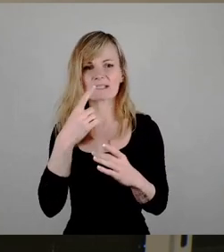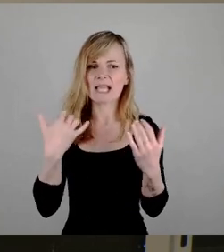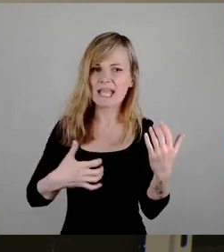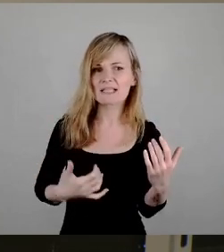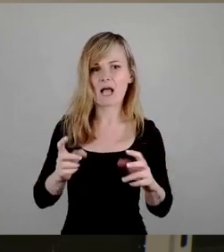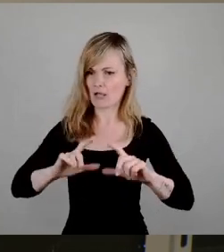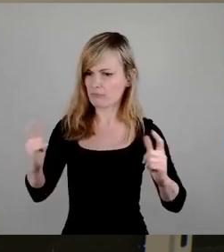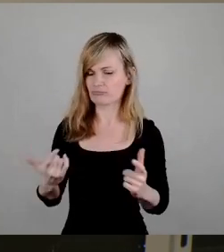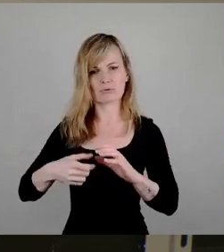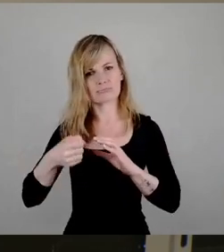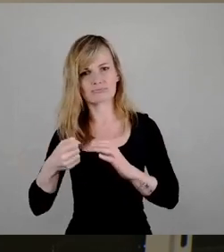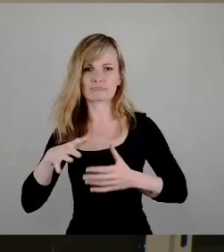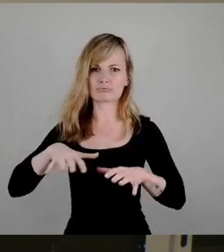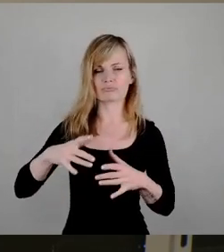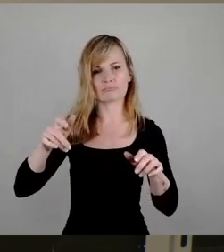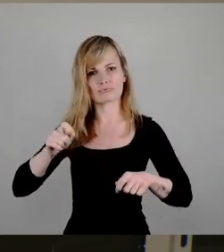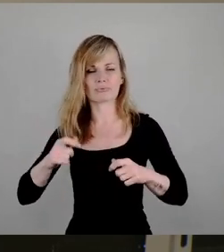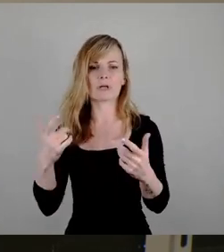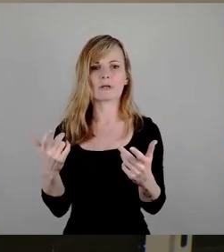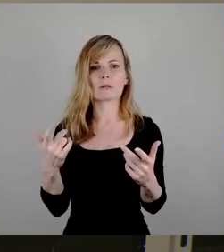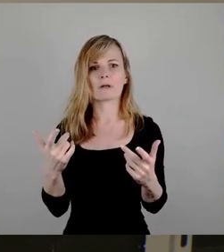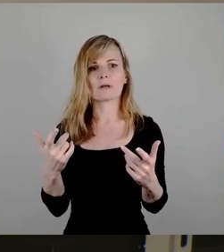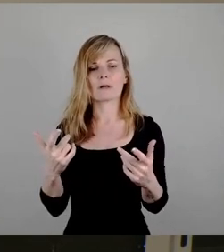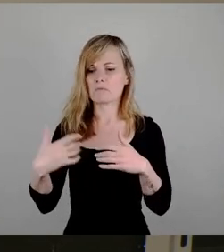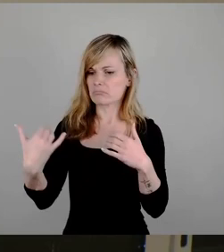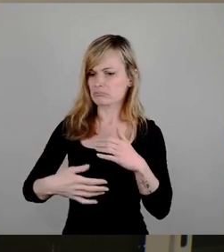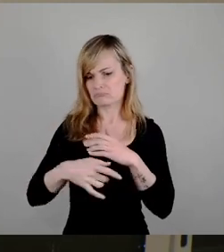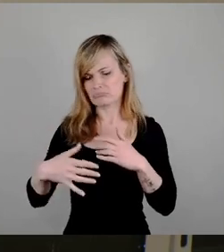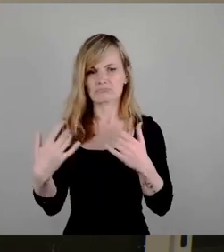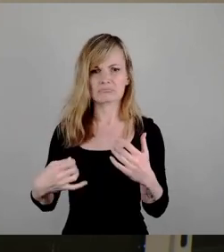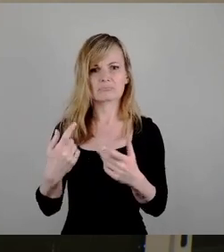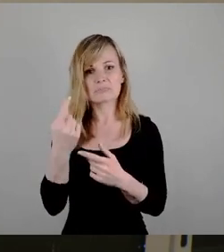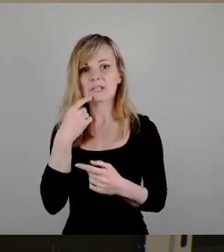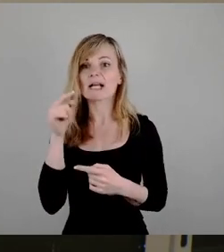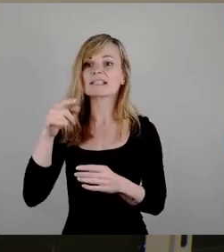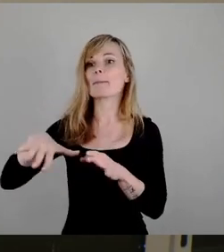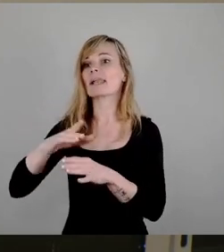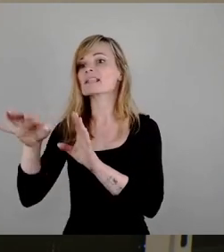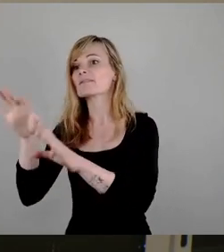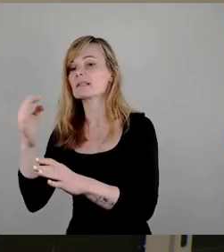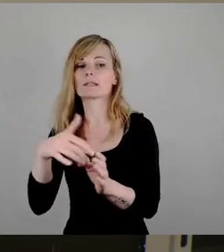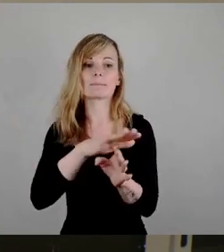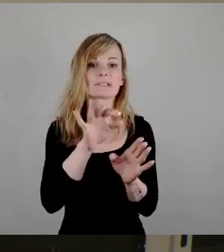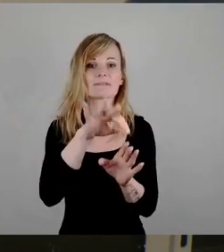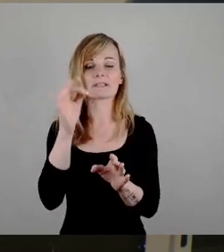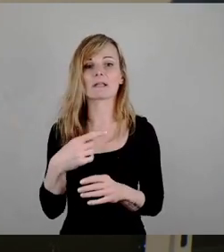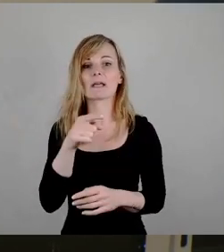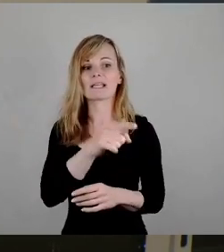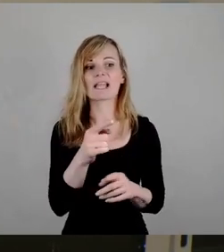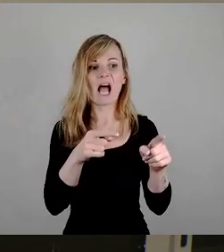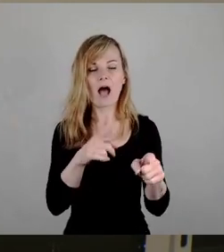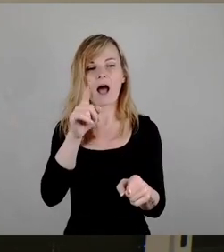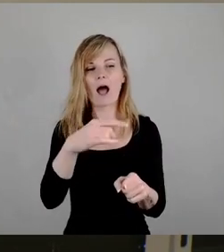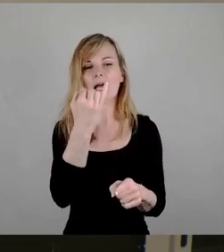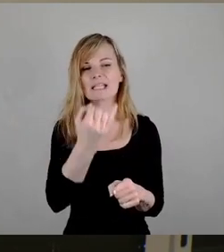Und jetzt höre ich immer, wir müssen dort noch einen Platz finden und dort noch einen Platz, wo das Kind vom Kiesling nicht mehr auftreten darf. Weil zur E-Gitarre braucht